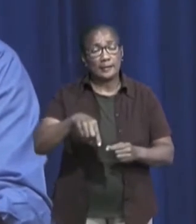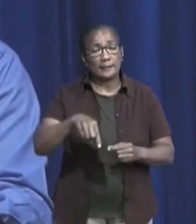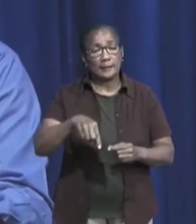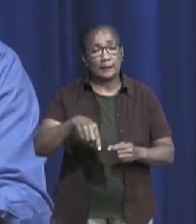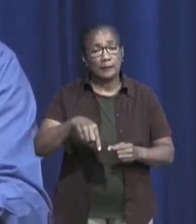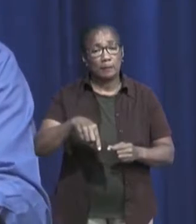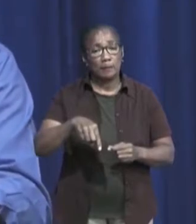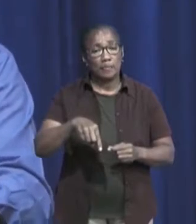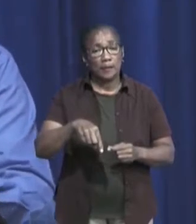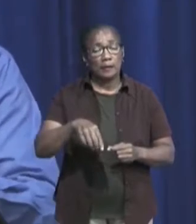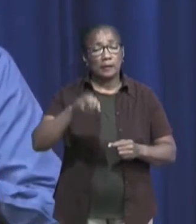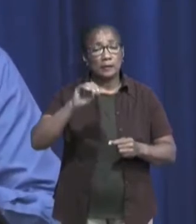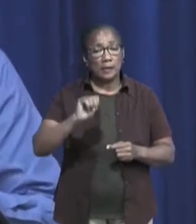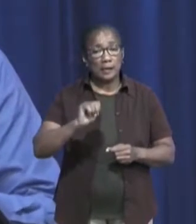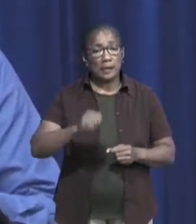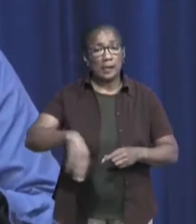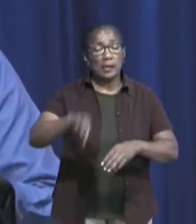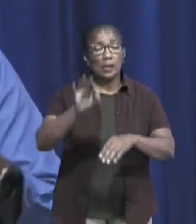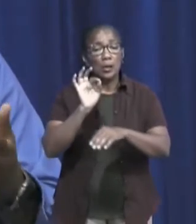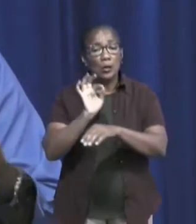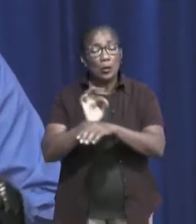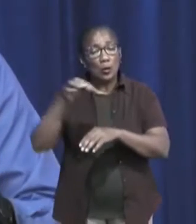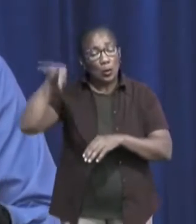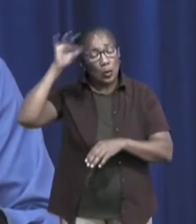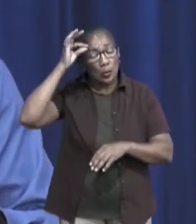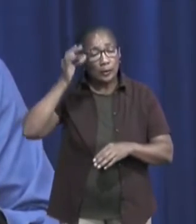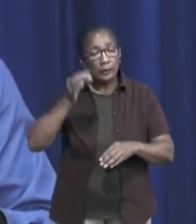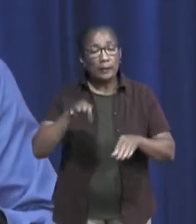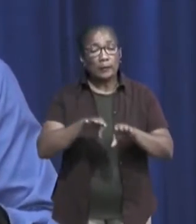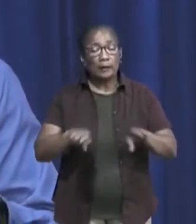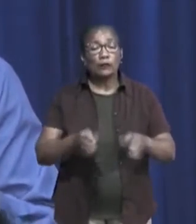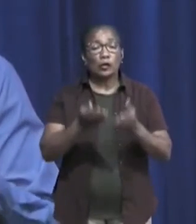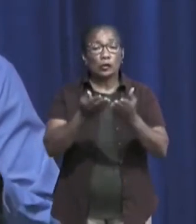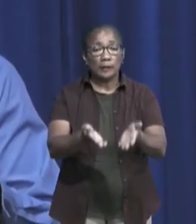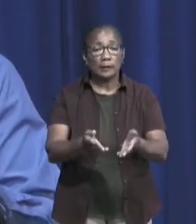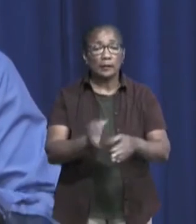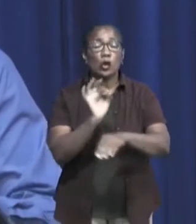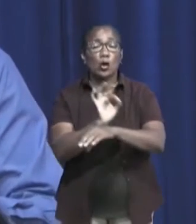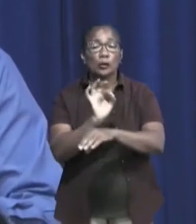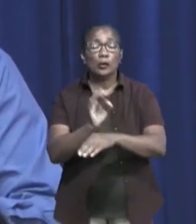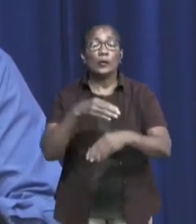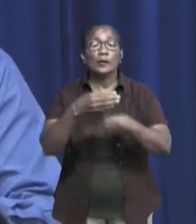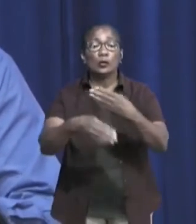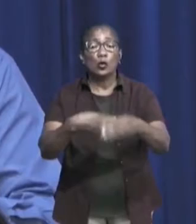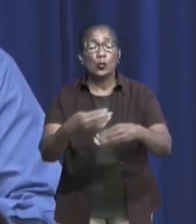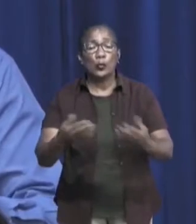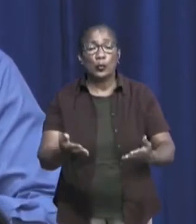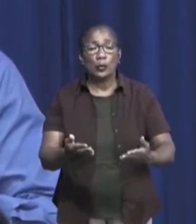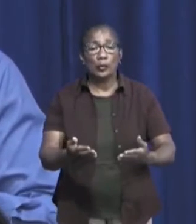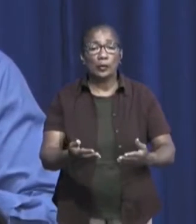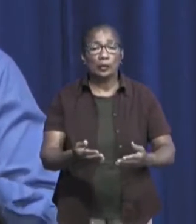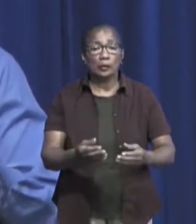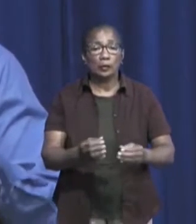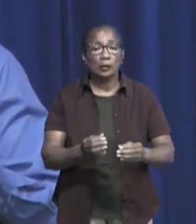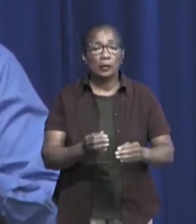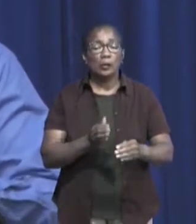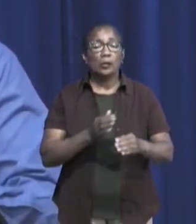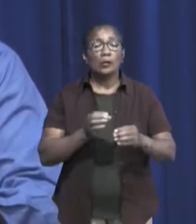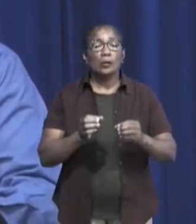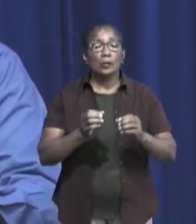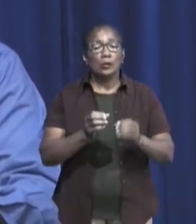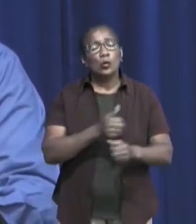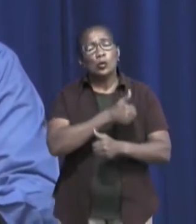dit e-learning platform oplieveren, zodat het onderwijsgebeuren veilloos of